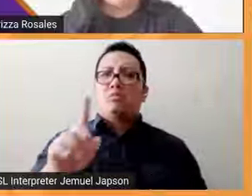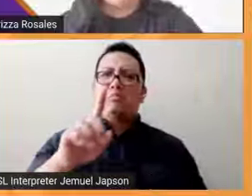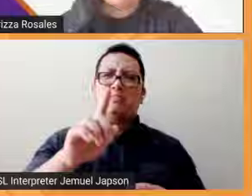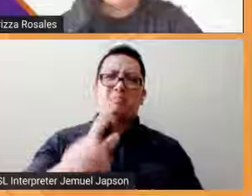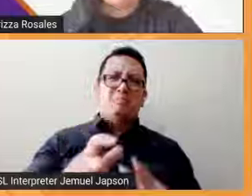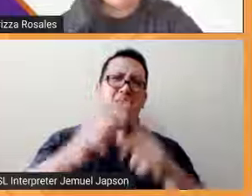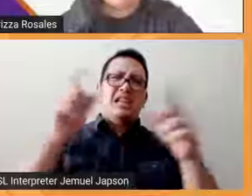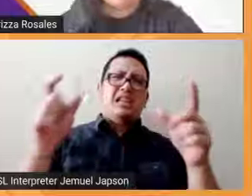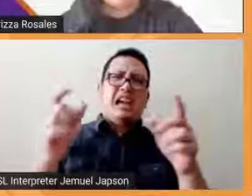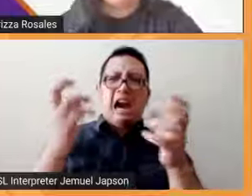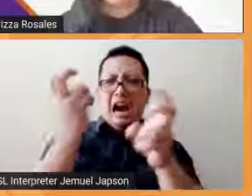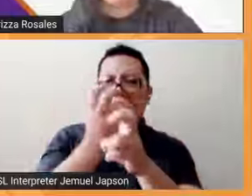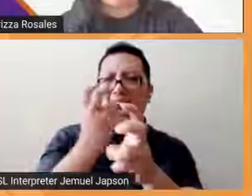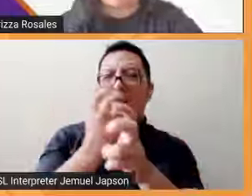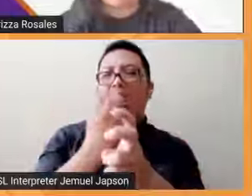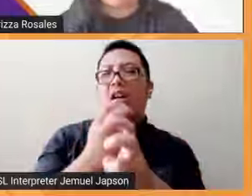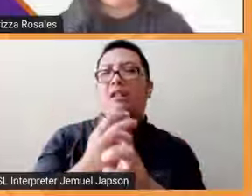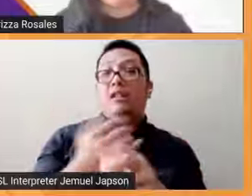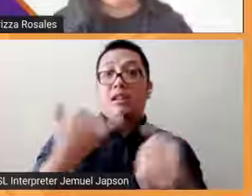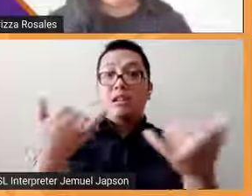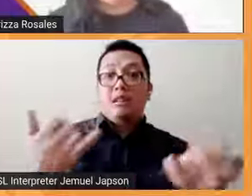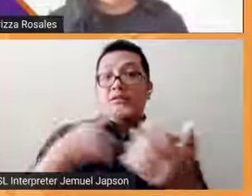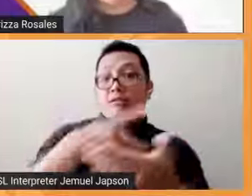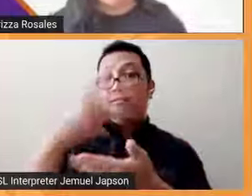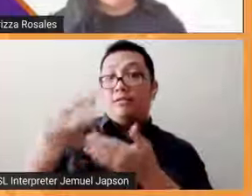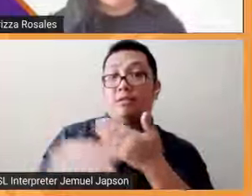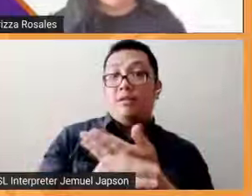mga current natin na mga programa pero